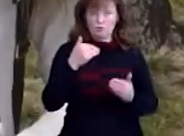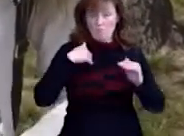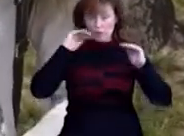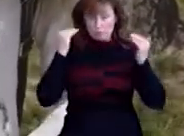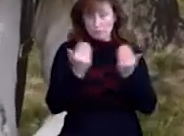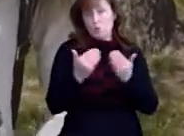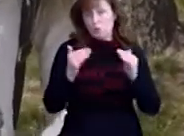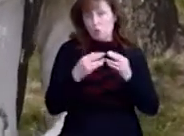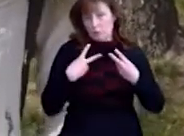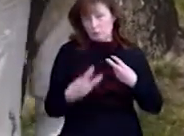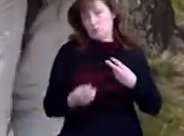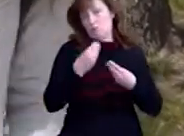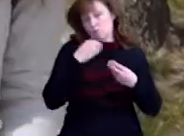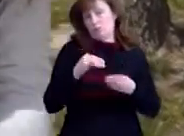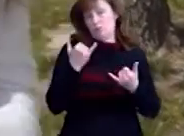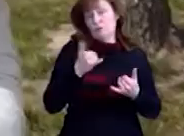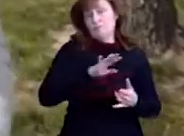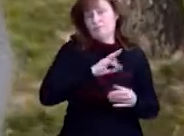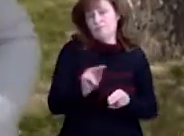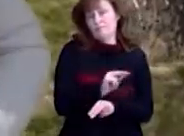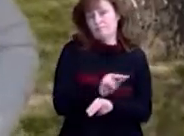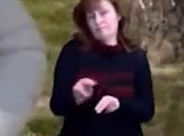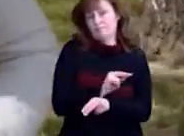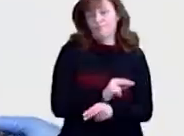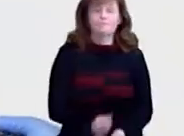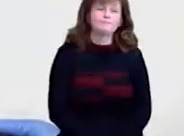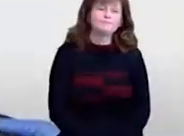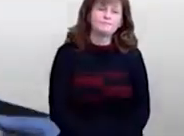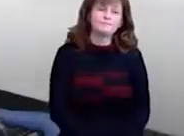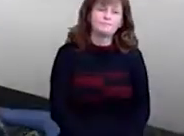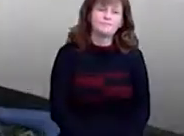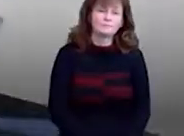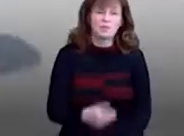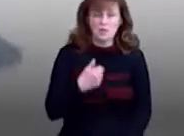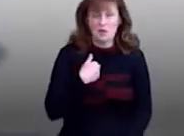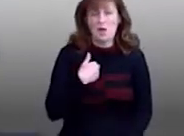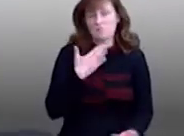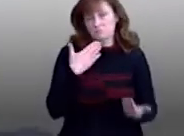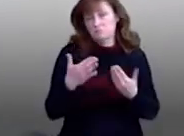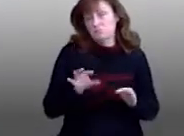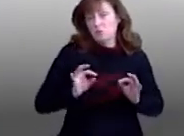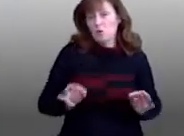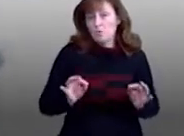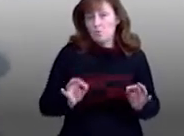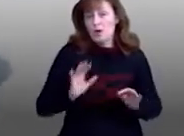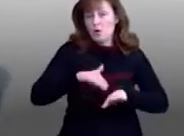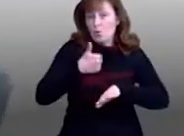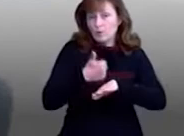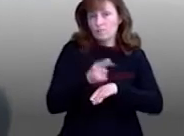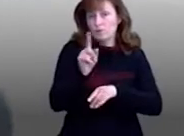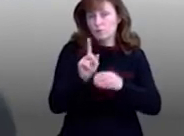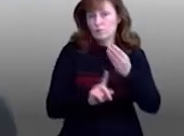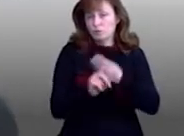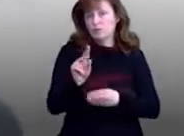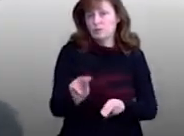думаю. До сентября, звісно, затяжний ремонт. Я до цього ставлюсь нормально. Головне, що почалися